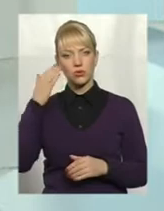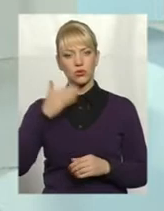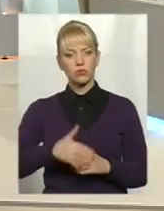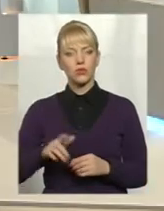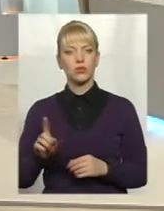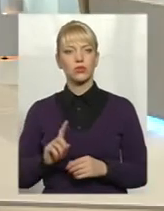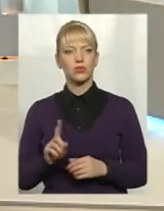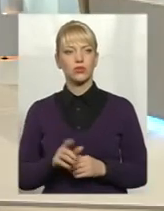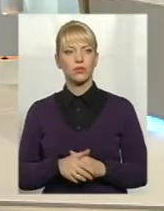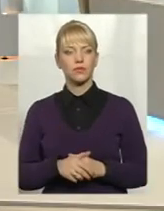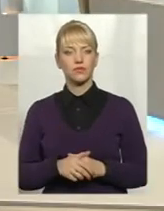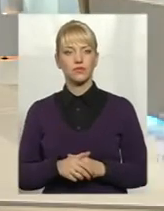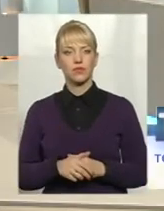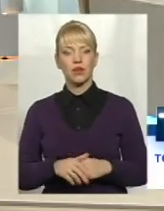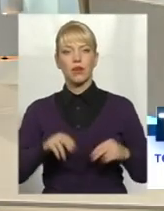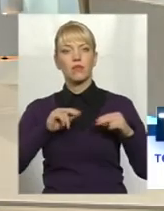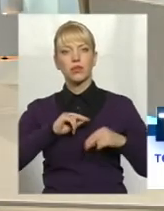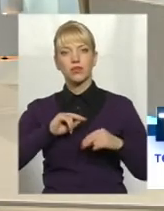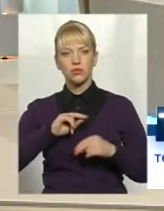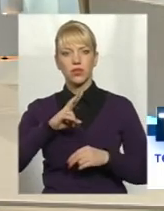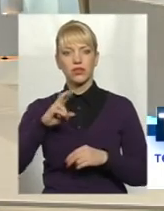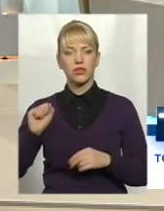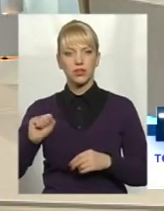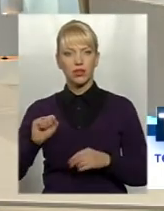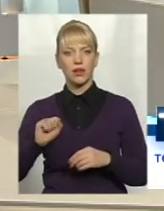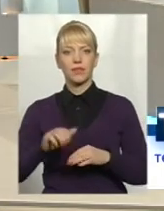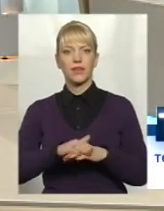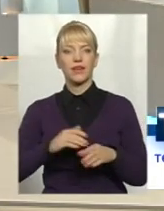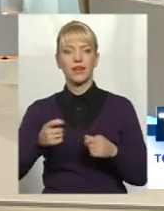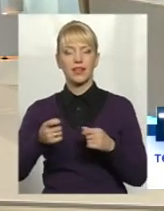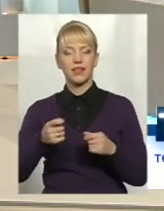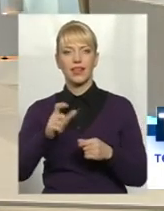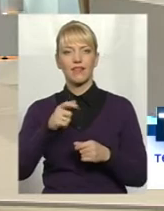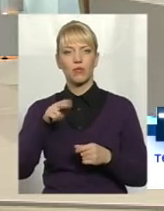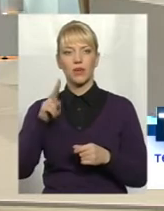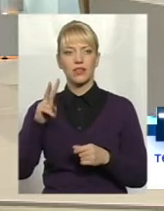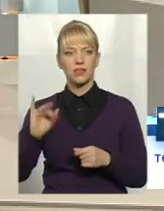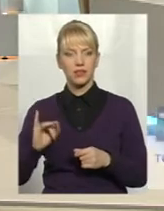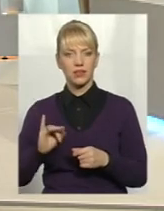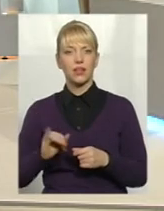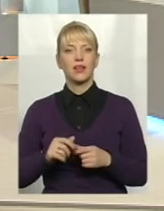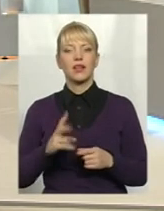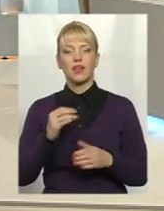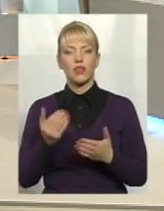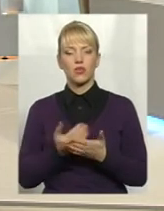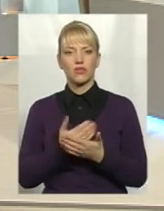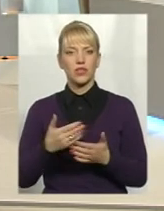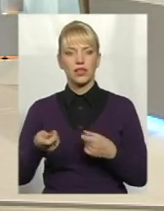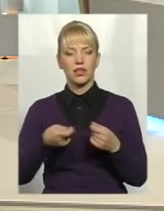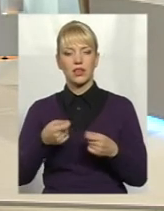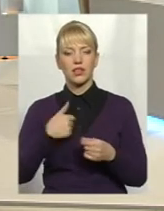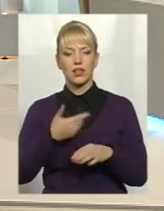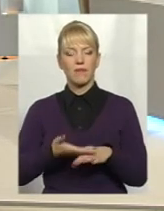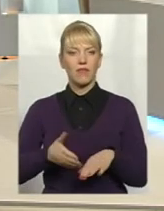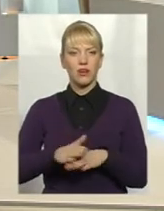працювати на ринки європейські, нові ринки, нам теж дуже важко,